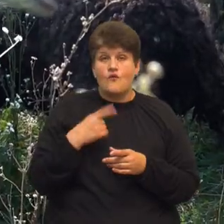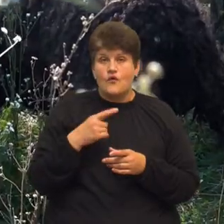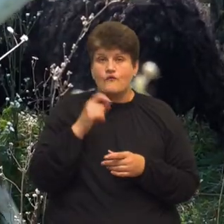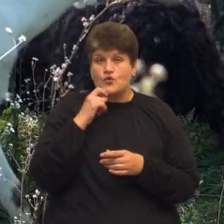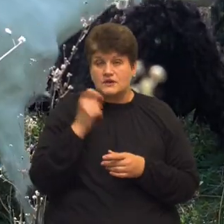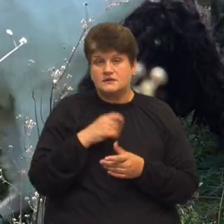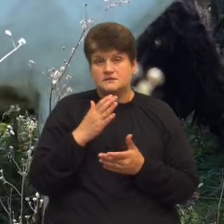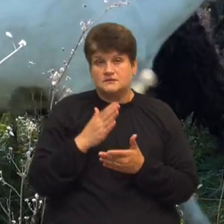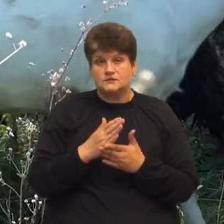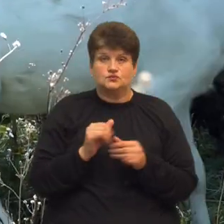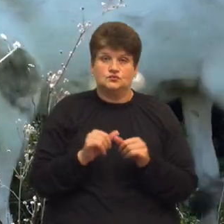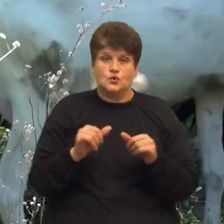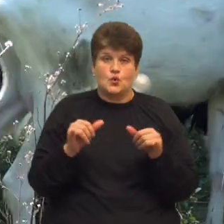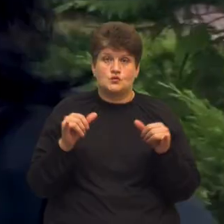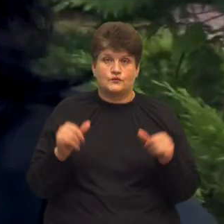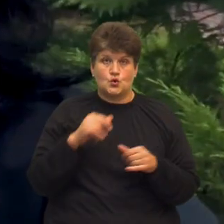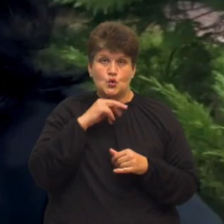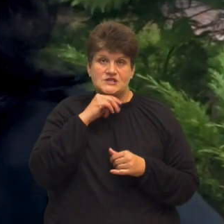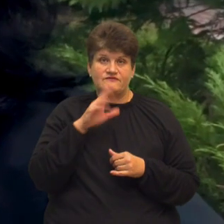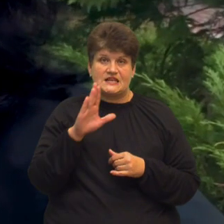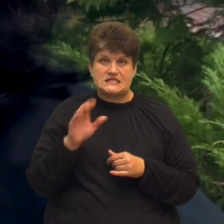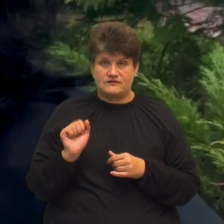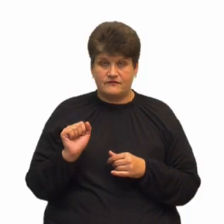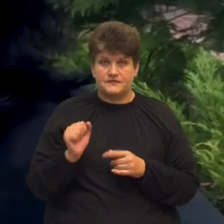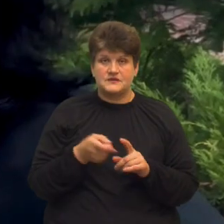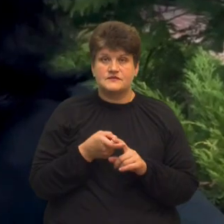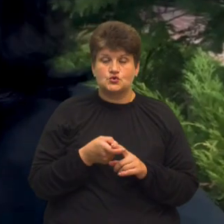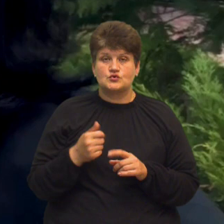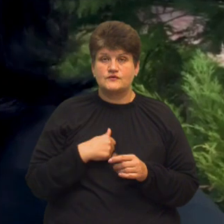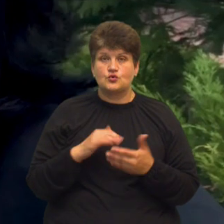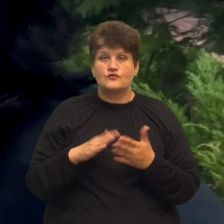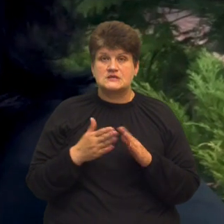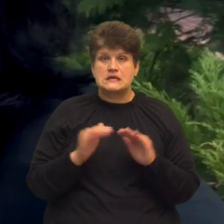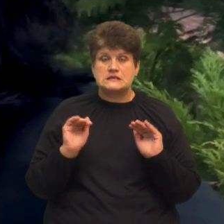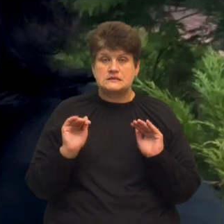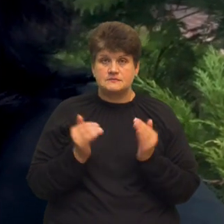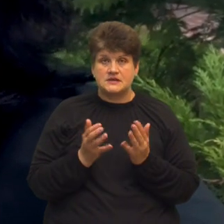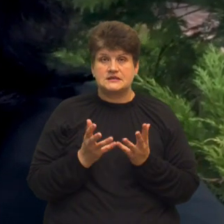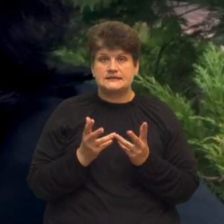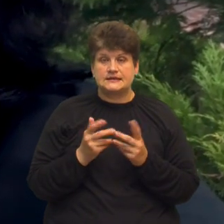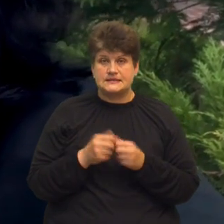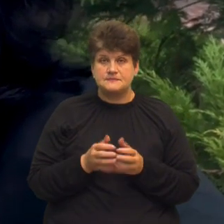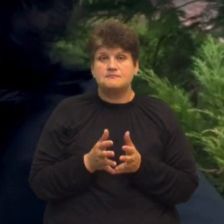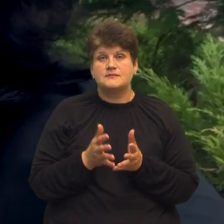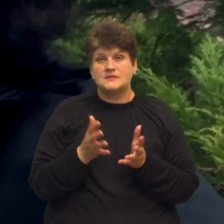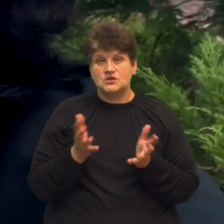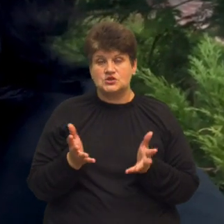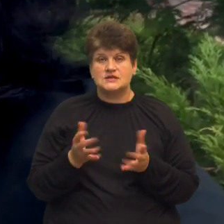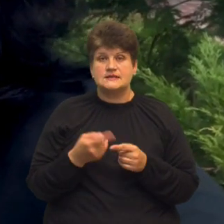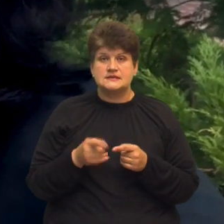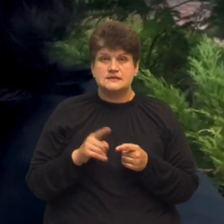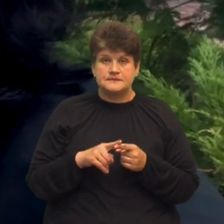прогнозують розвиток козівництва. Через військовий стан зменшилось поголів'я. Здебільшого це поголів'я